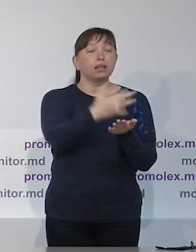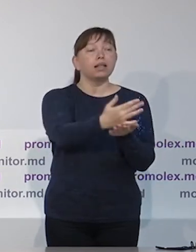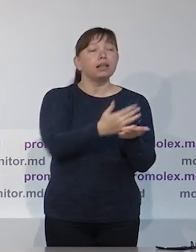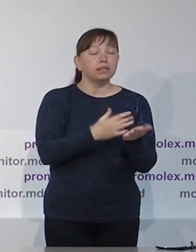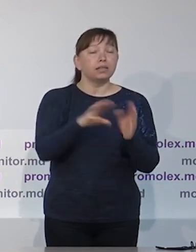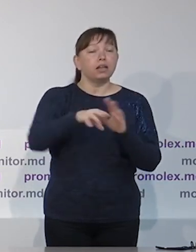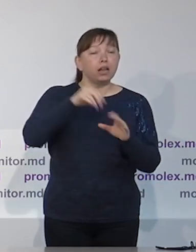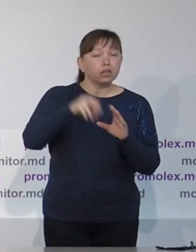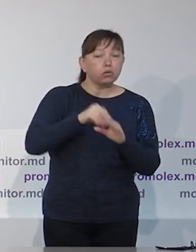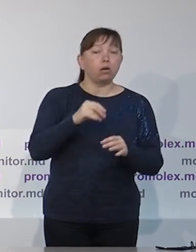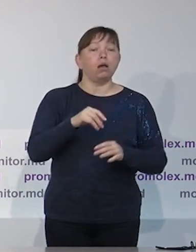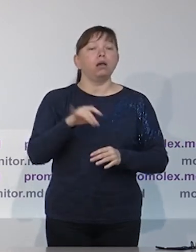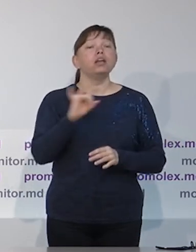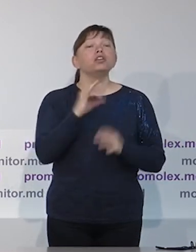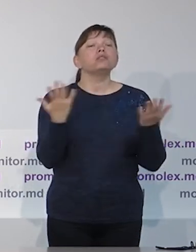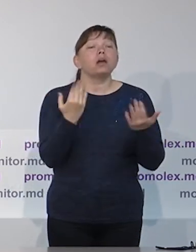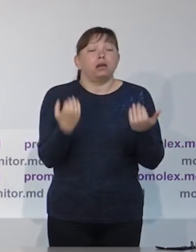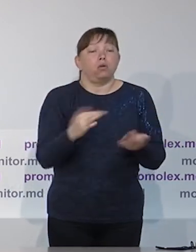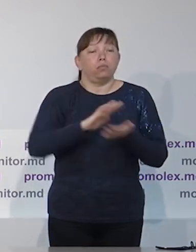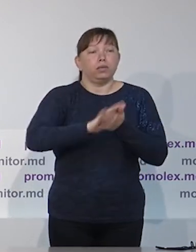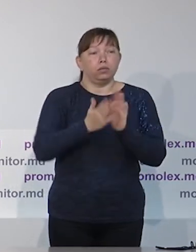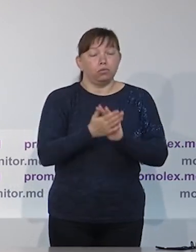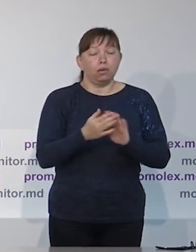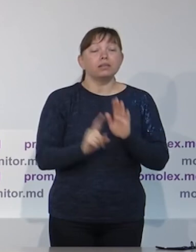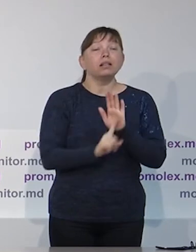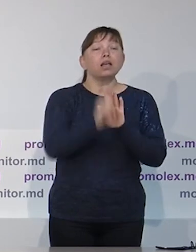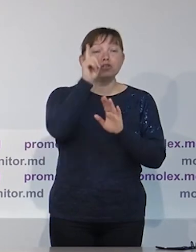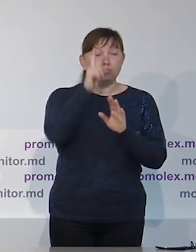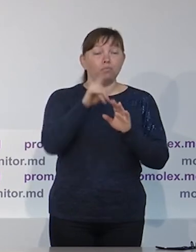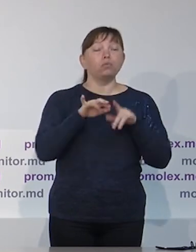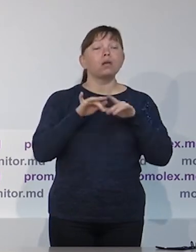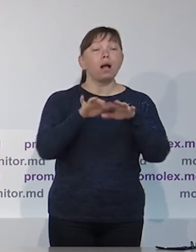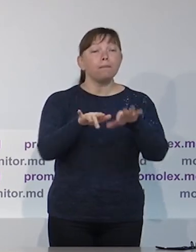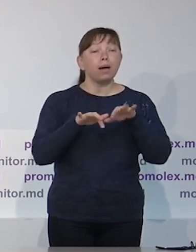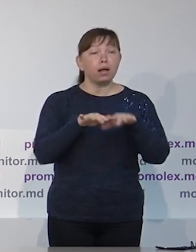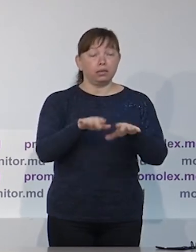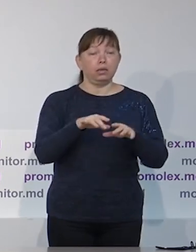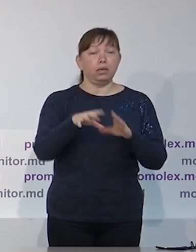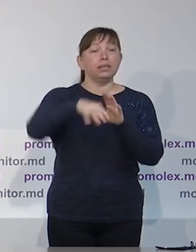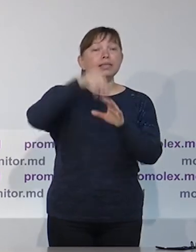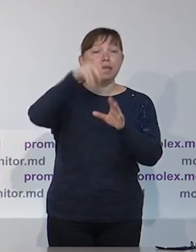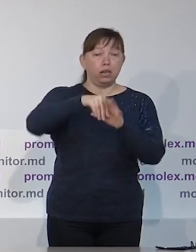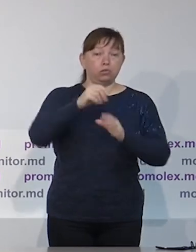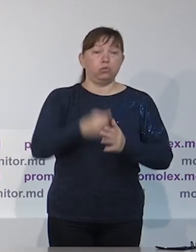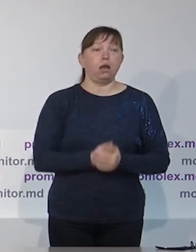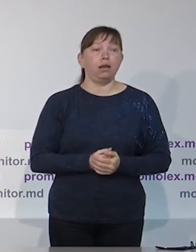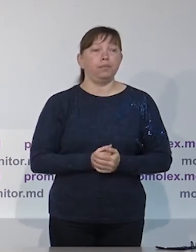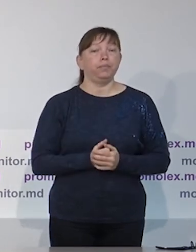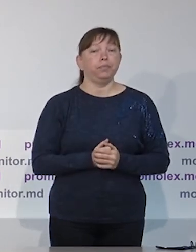В отчете номер один также есть и другая информация о других